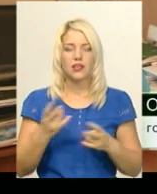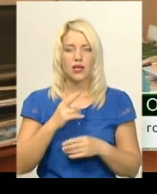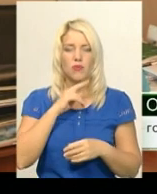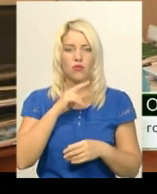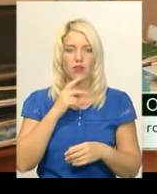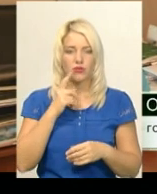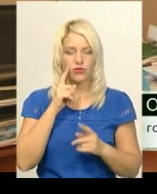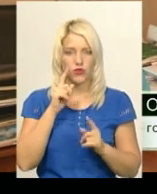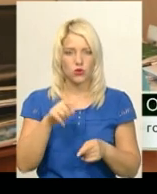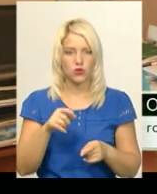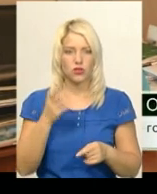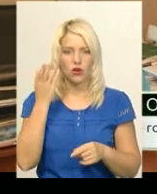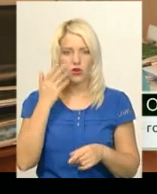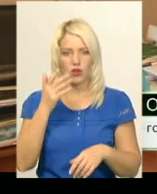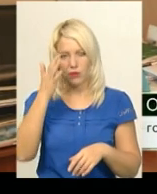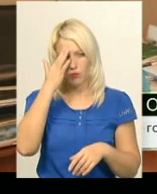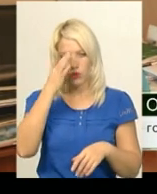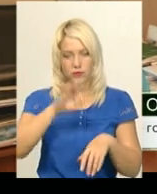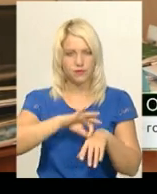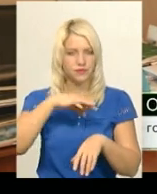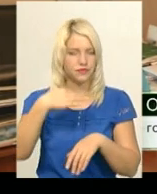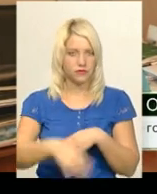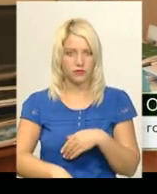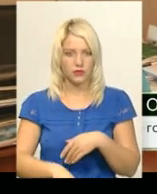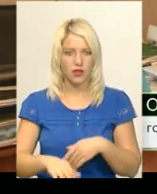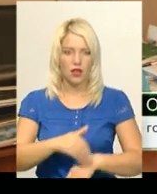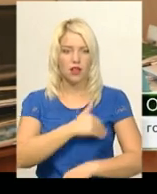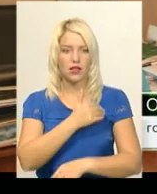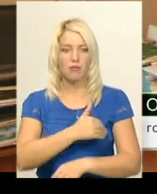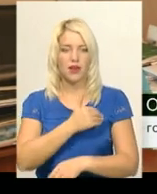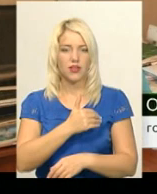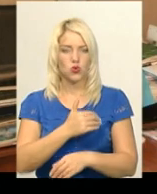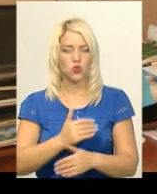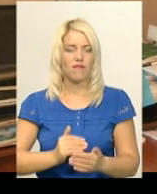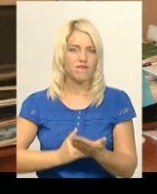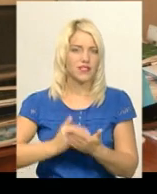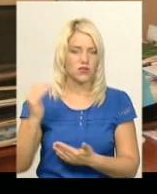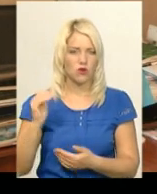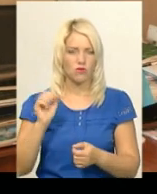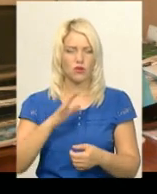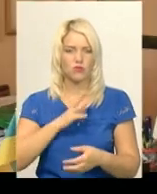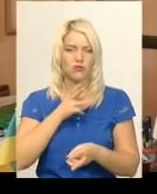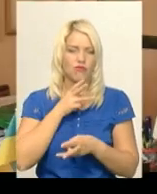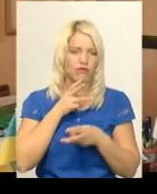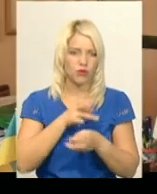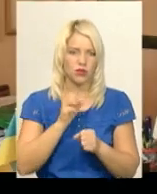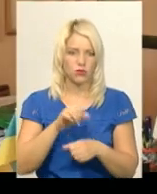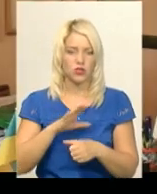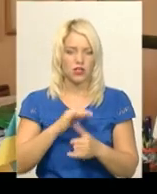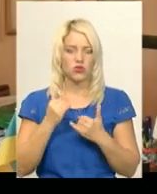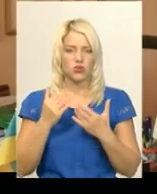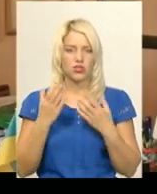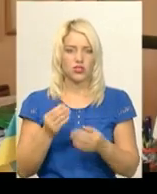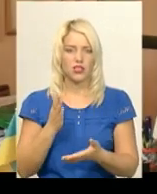увагу, коли люди хворіють, це сильний головний біль, висока температура тіла, може бути тишно та рвота. На сьогоднішній день